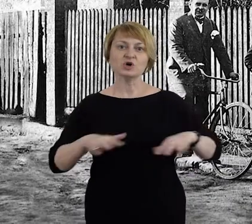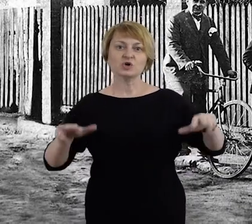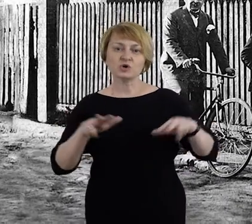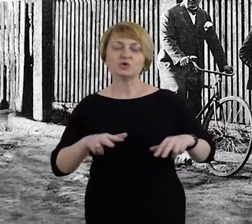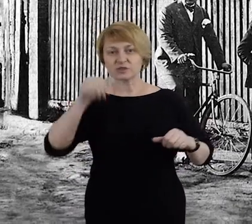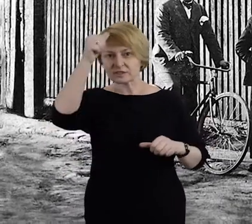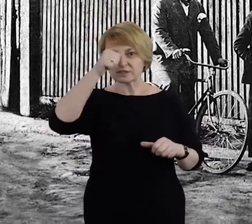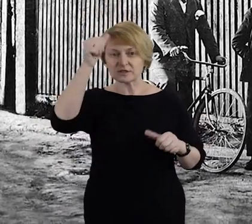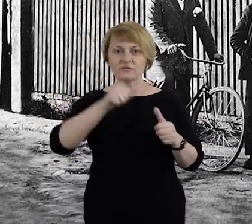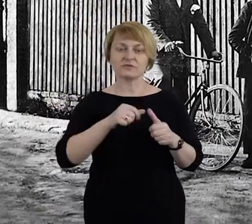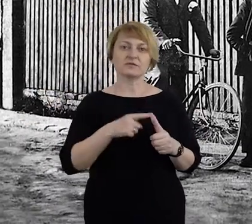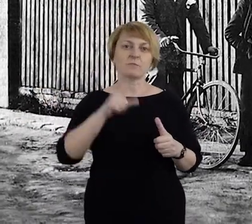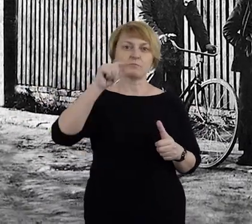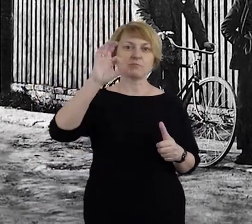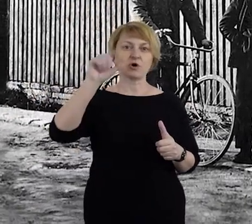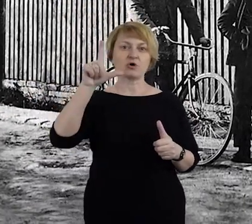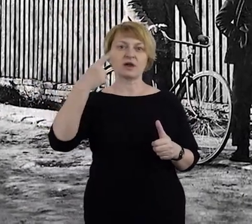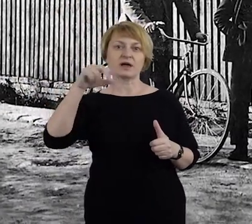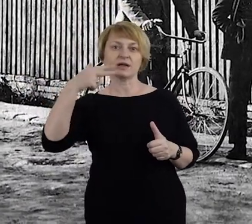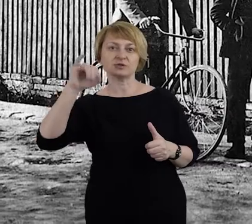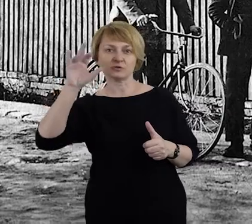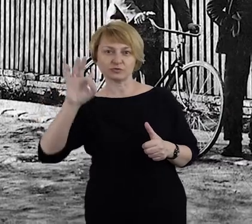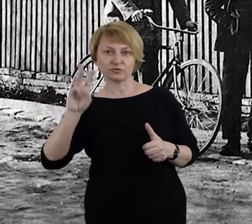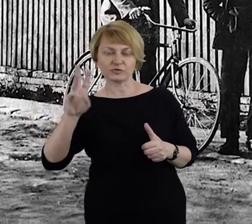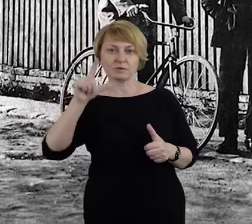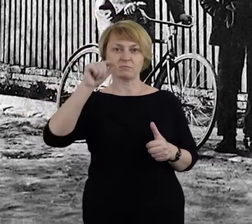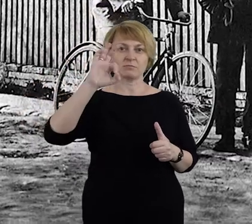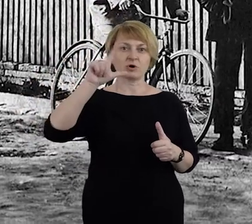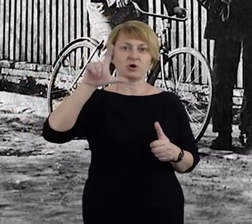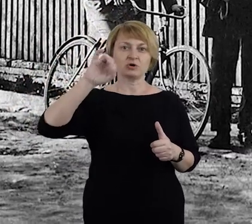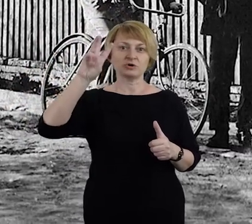są rodziny Poledniów, Poliwodów,